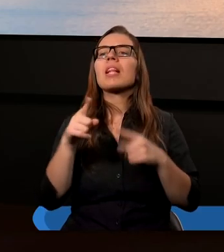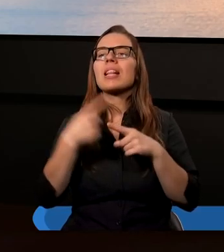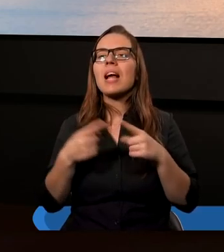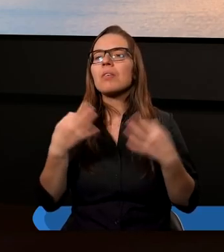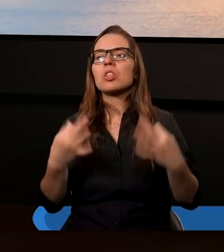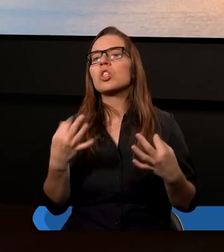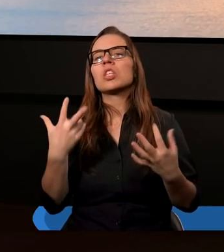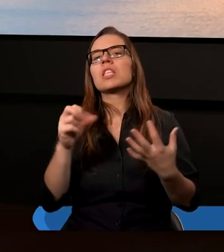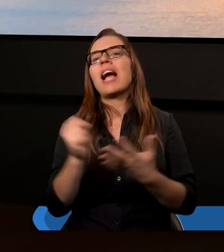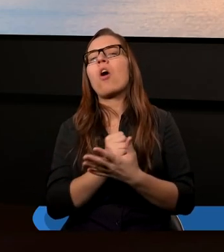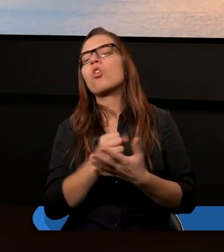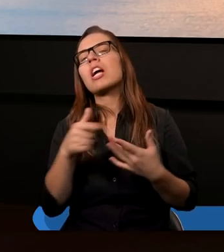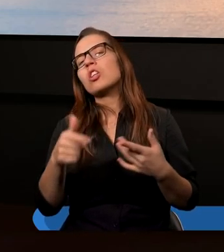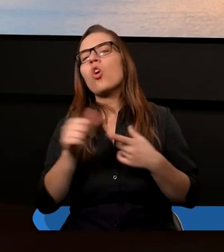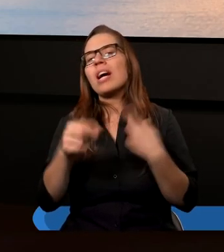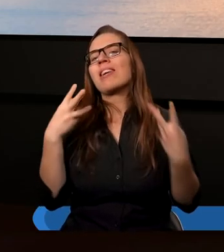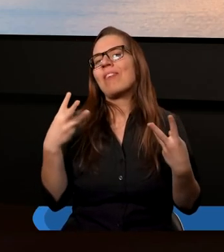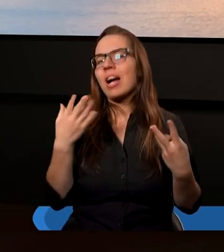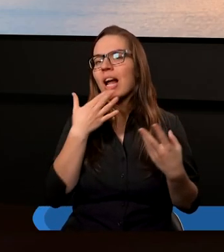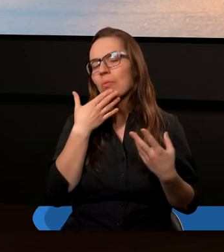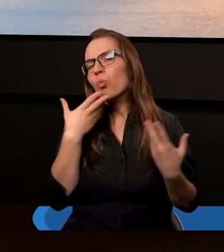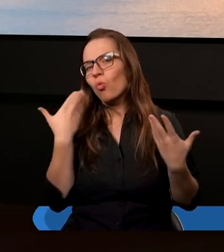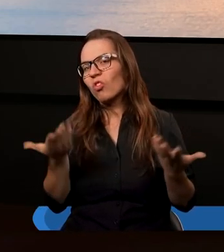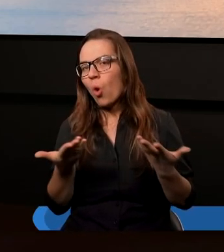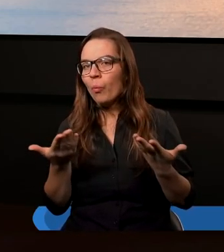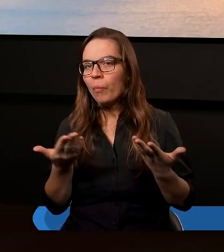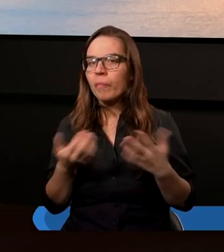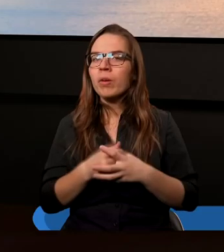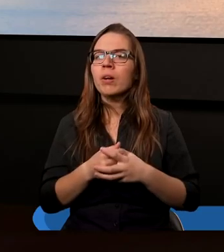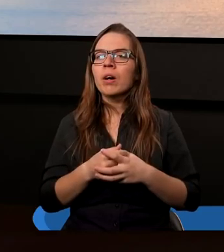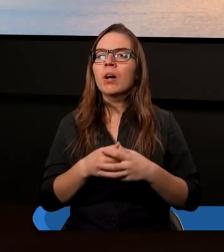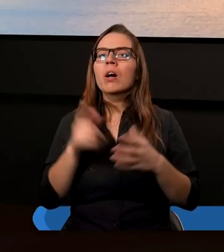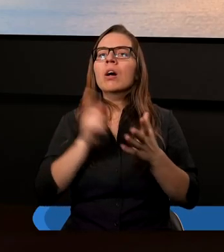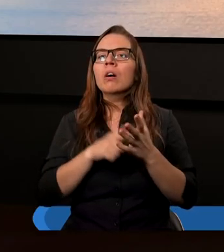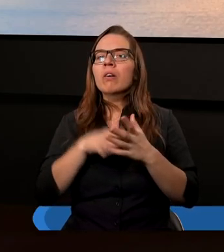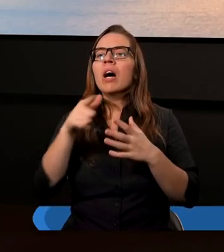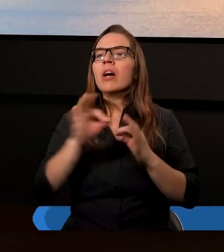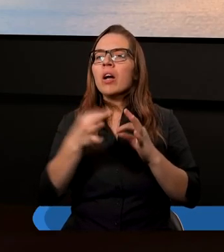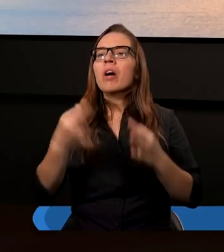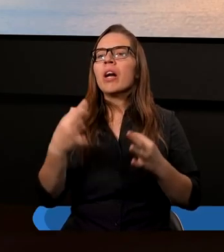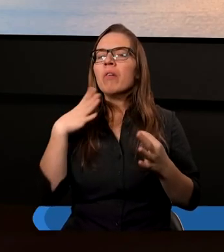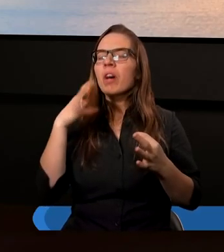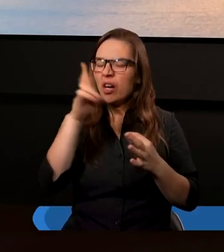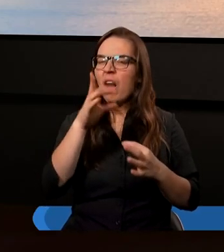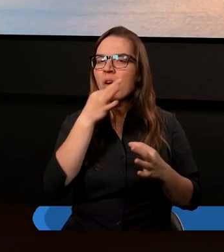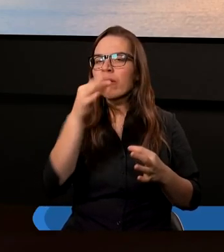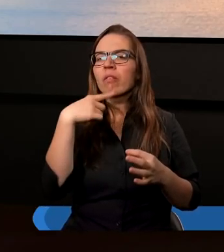dzisiaj niekoniecznie musi nas obowiązywać. No właśnie, gdyby taki ktoś do nas przyszedł z takim pytaniem, to jakbyśmy